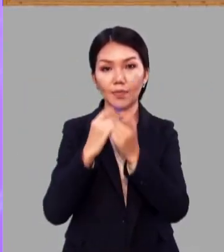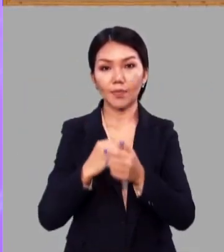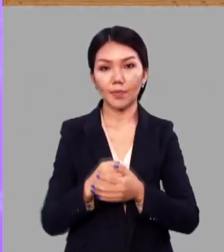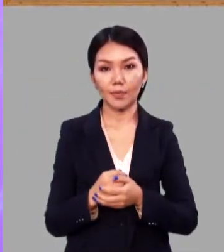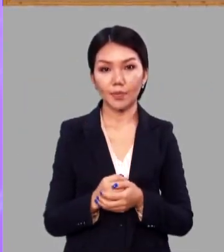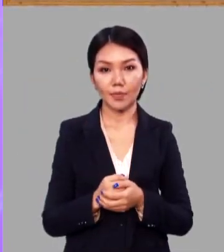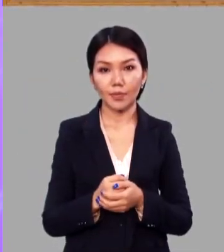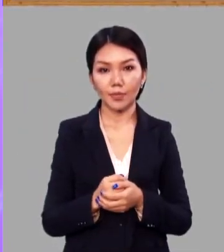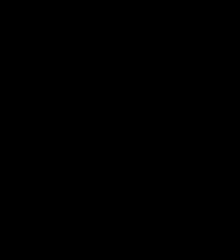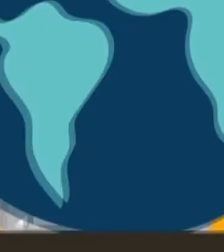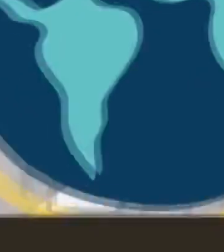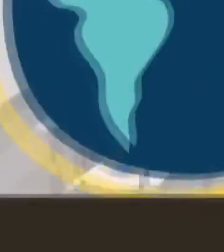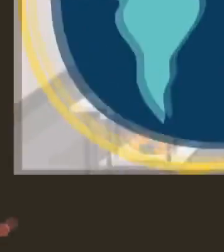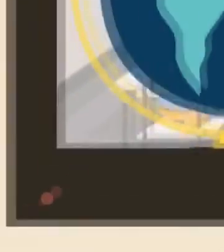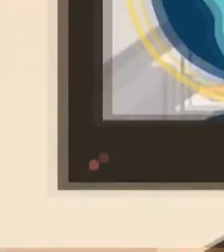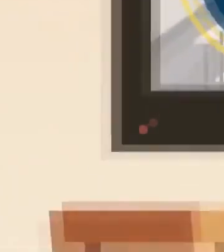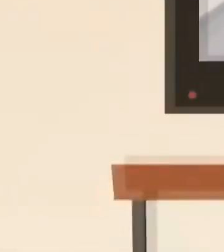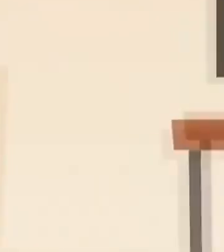встреч.